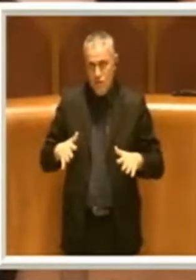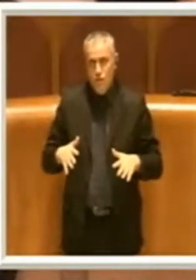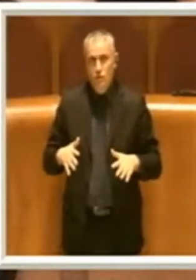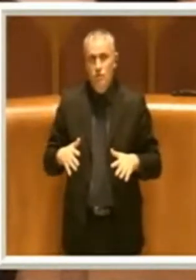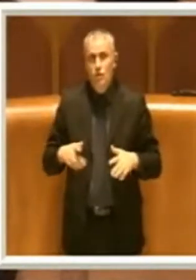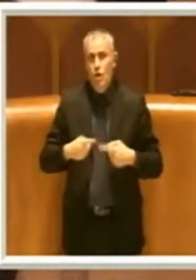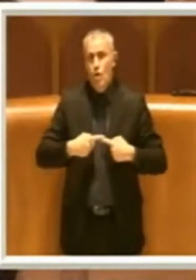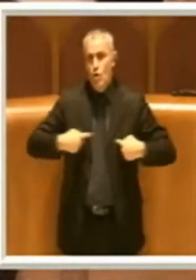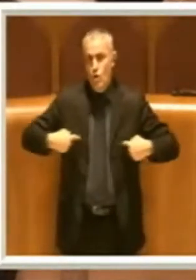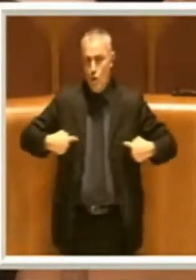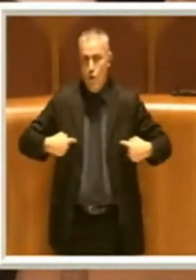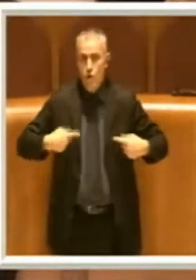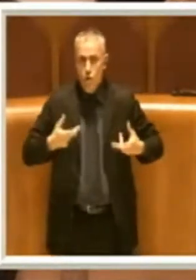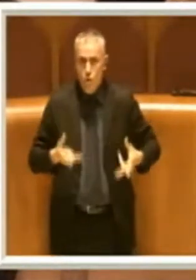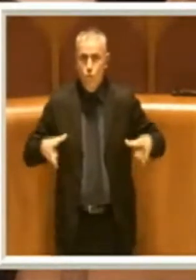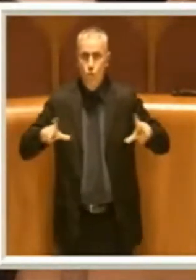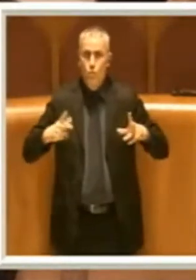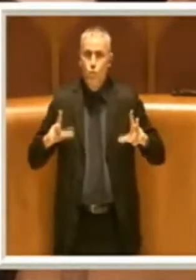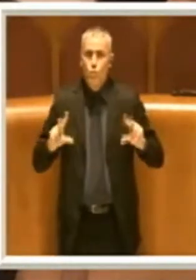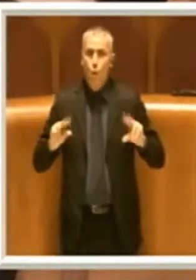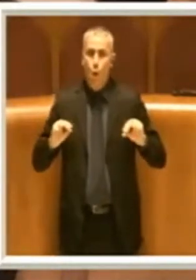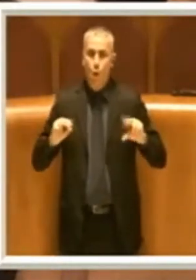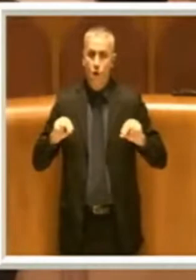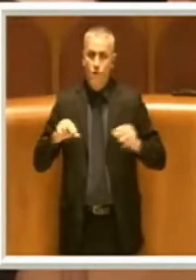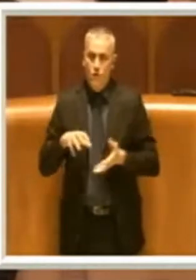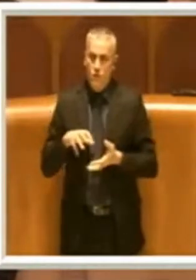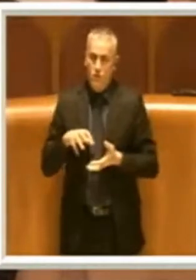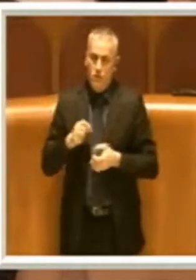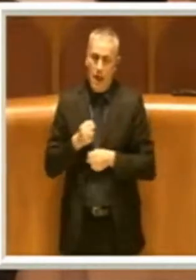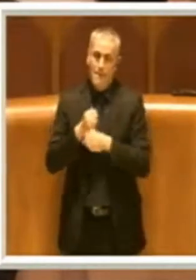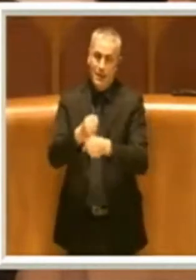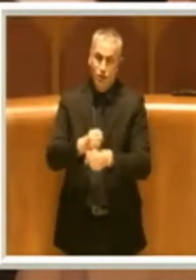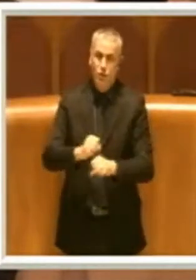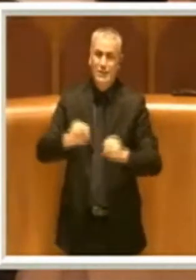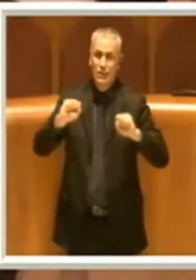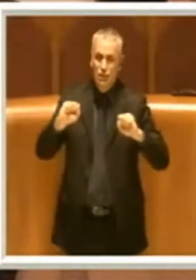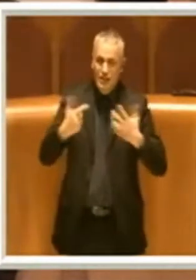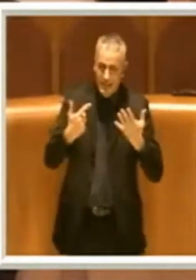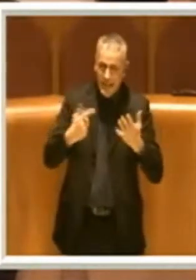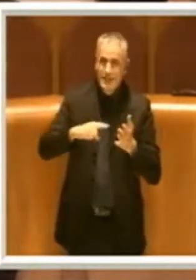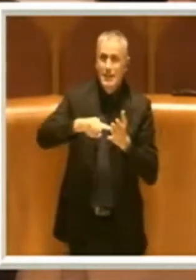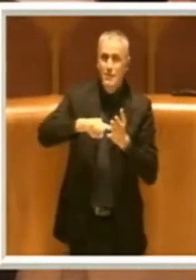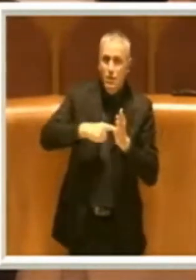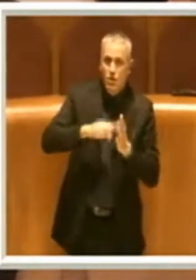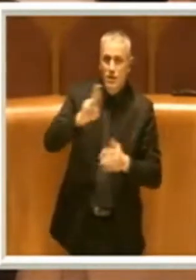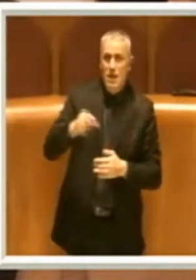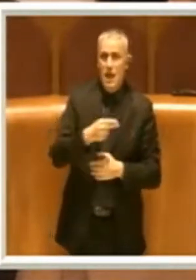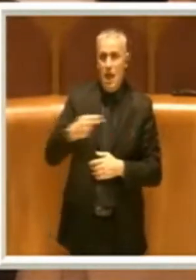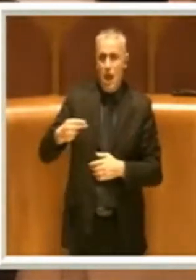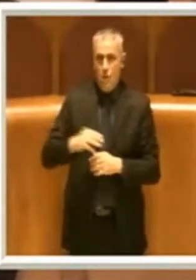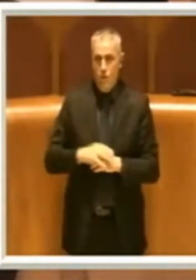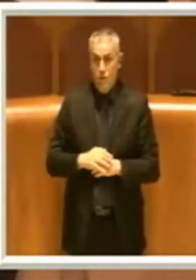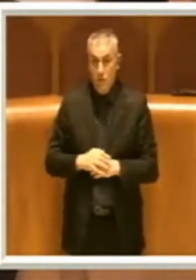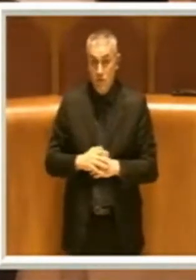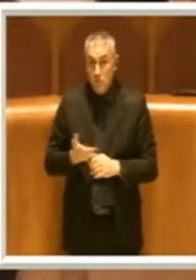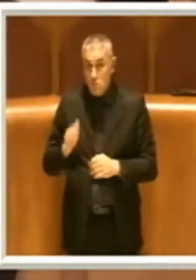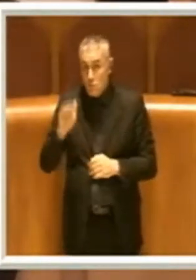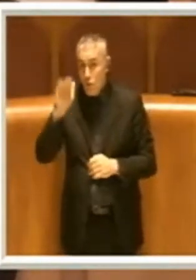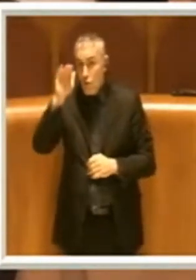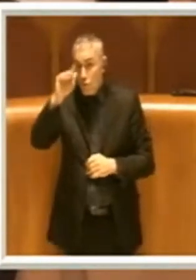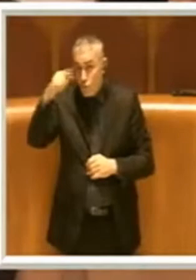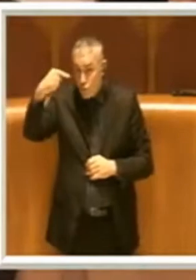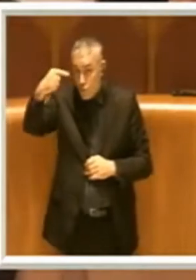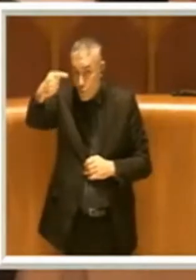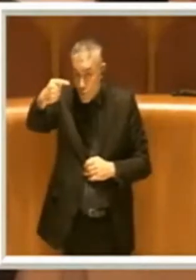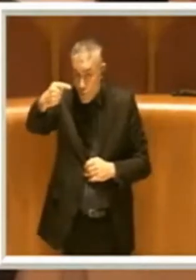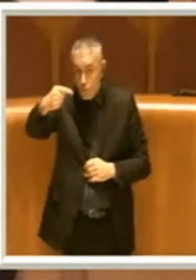un nuovo appalto che per 17 milioni di euro. Noi siamo sicuri che in futuro ce ne saranno molti di meno